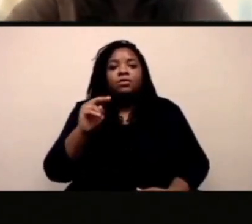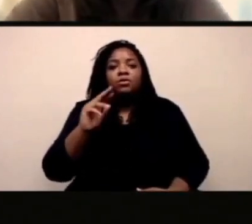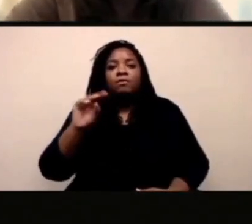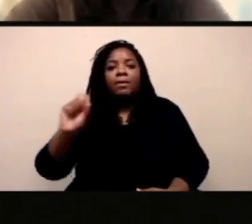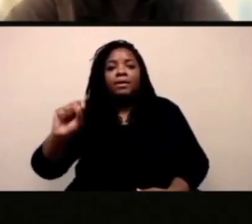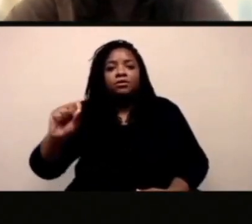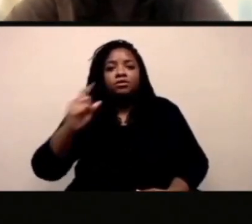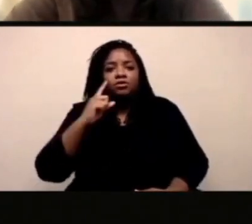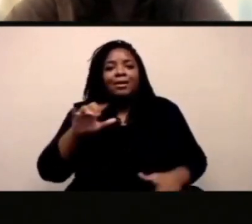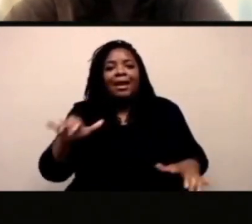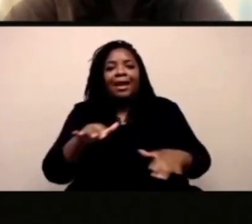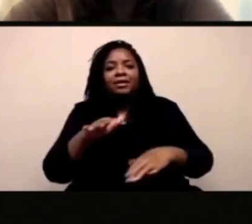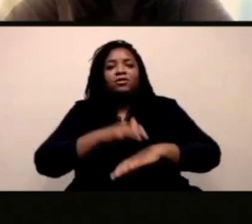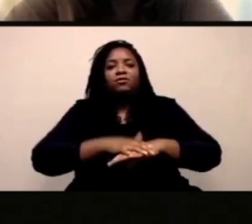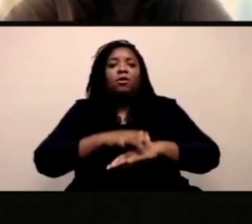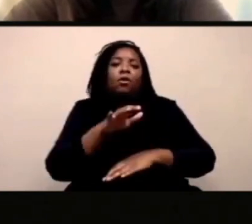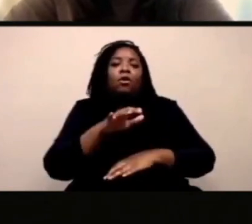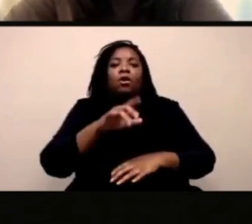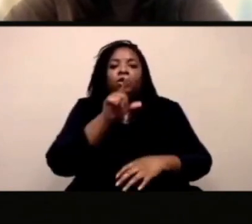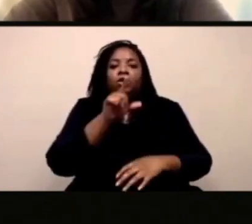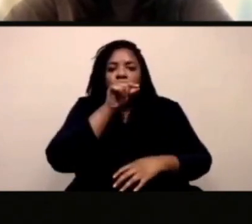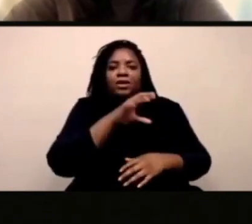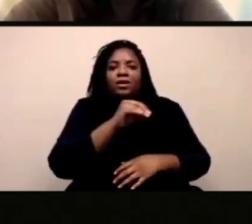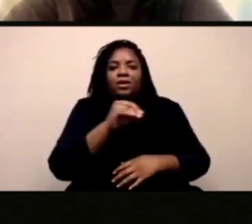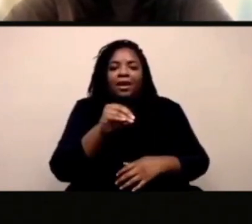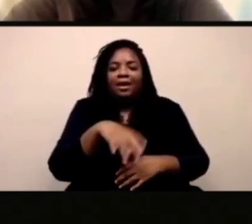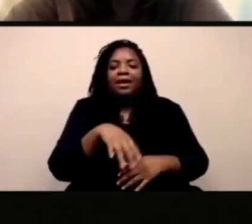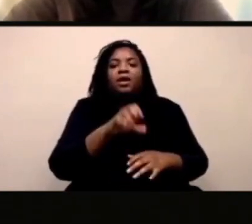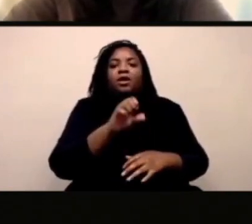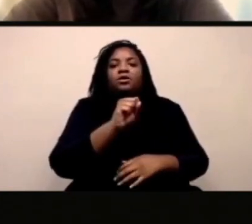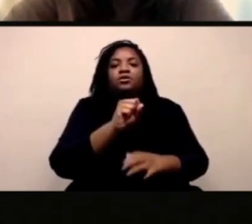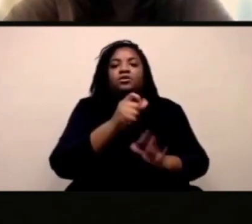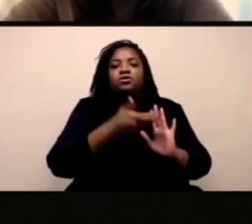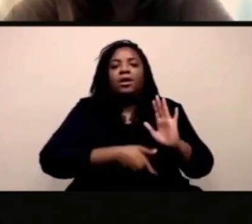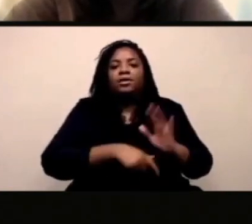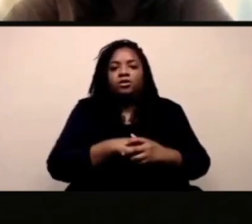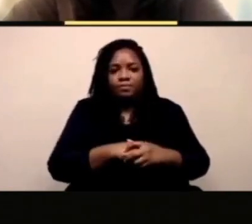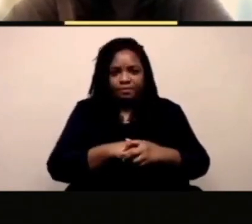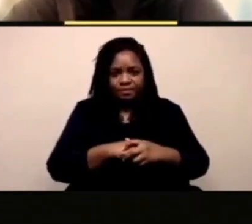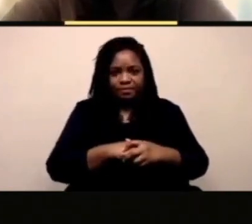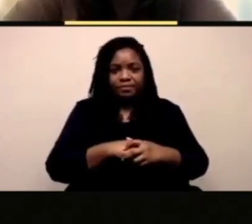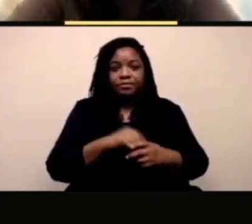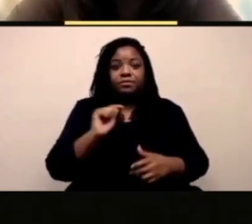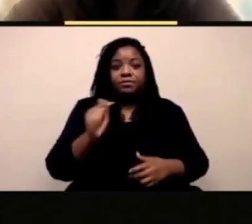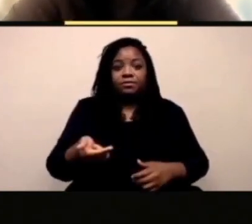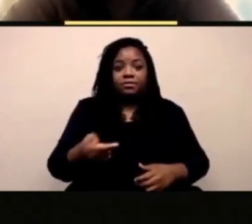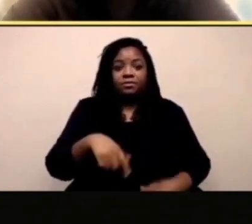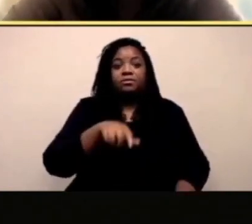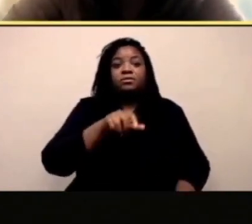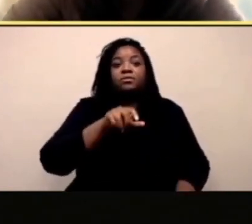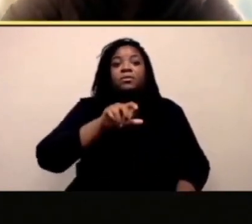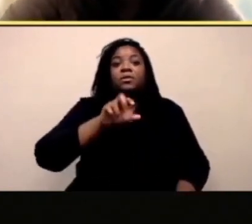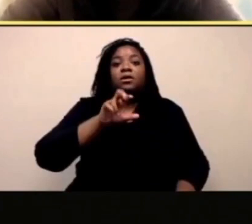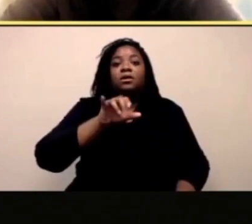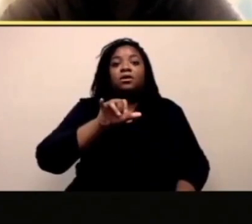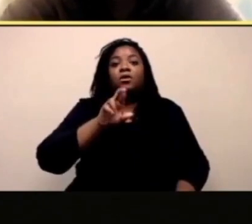Ciao, Eden Ruden, professoressa di Massachusetts.